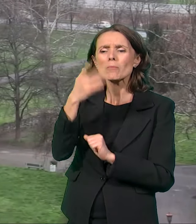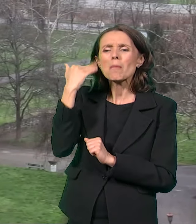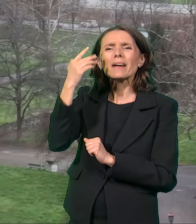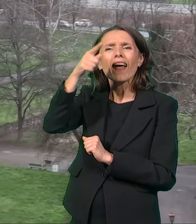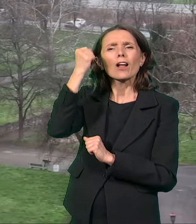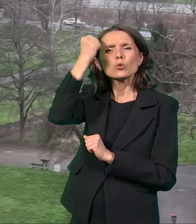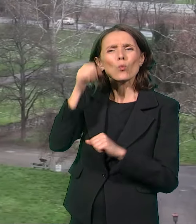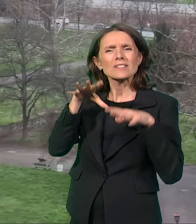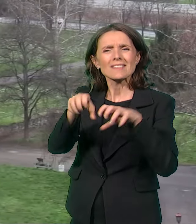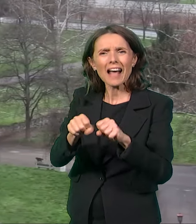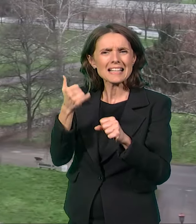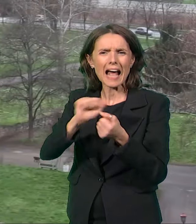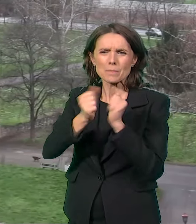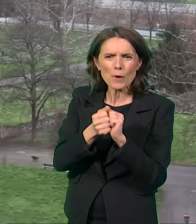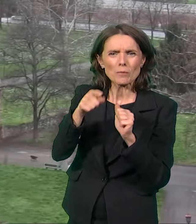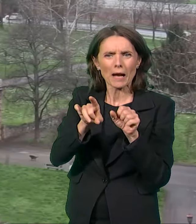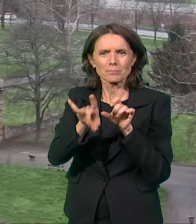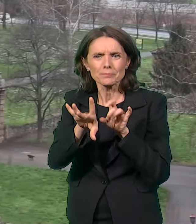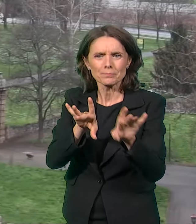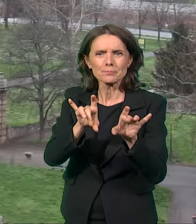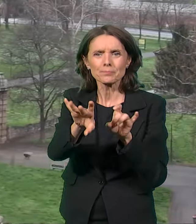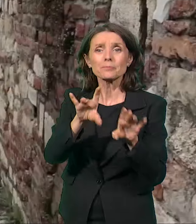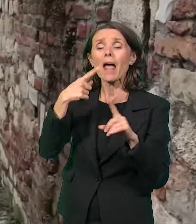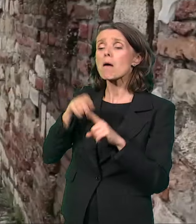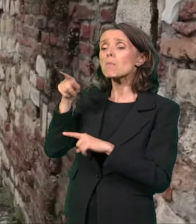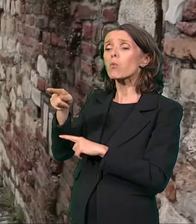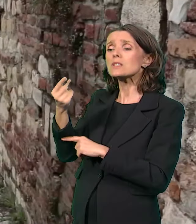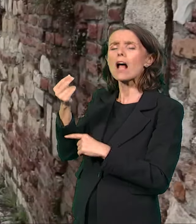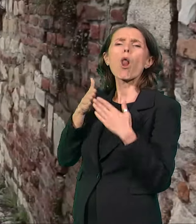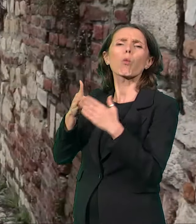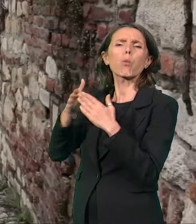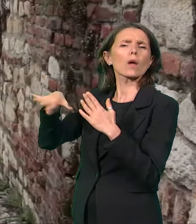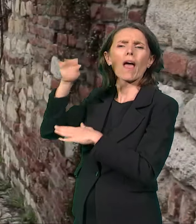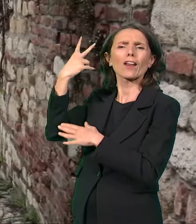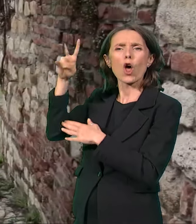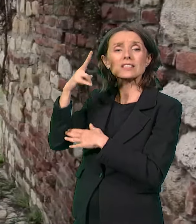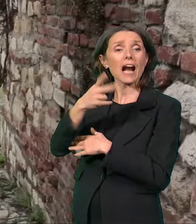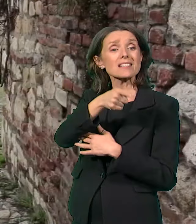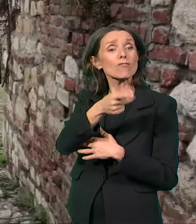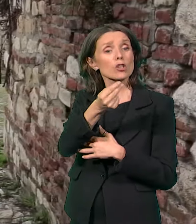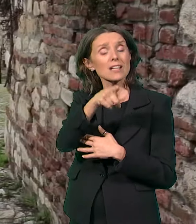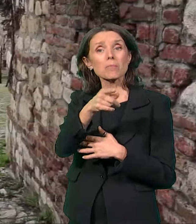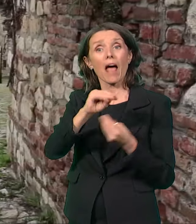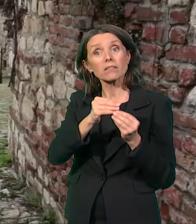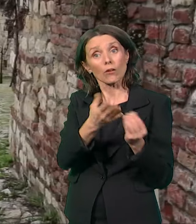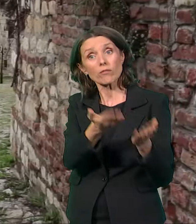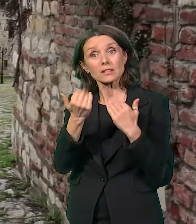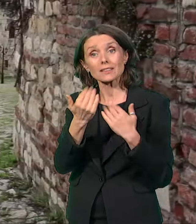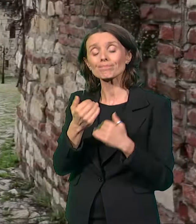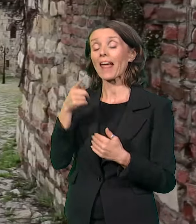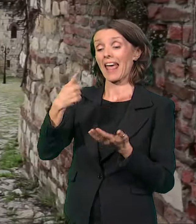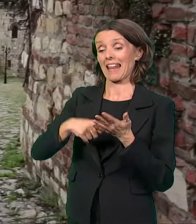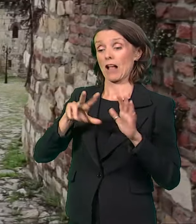inostranstvu, otvaraju nove mogućnosti i povlastice. Beograd, prema popisu iz 1866.